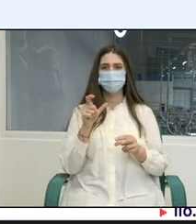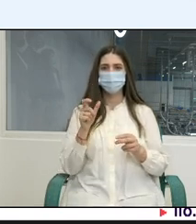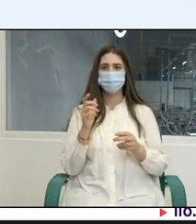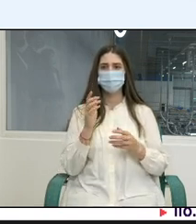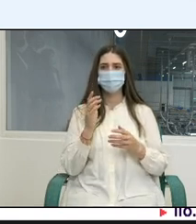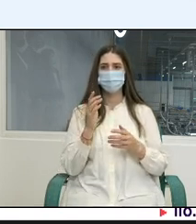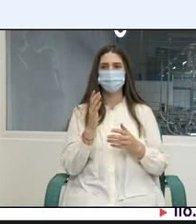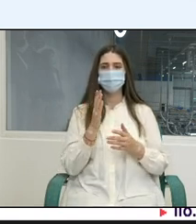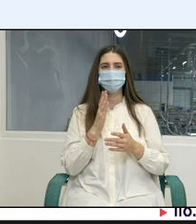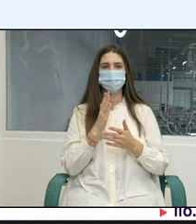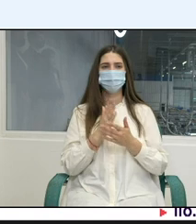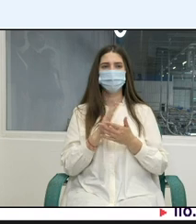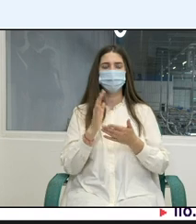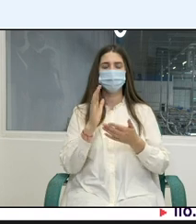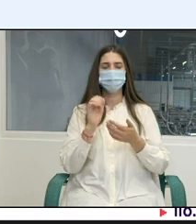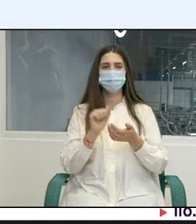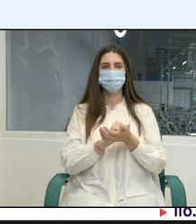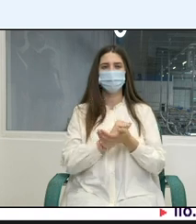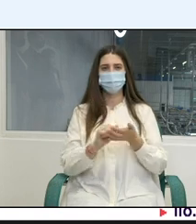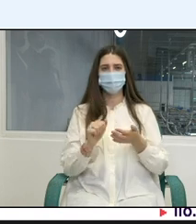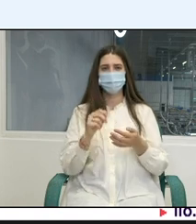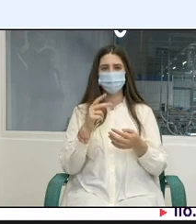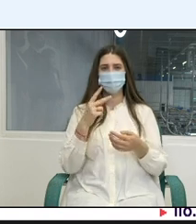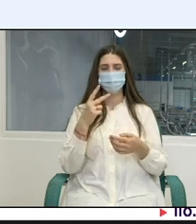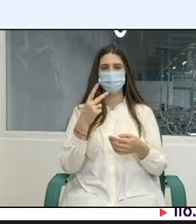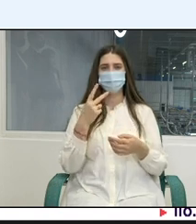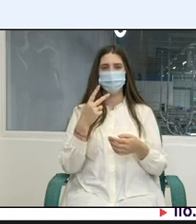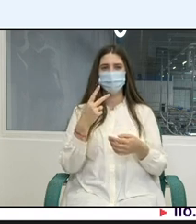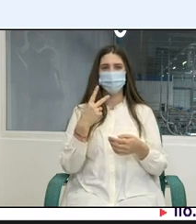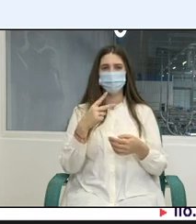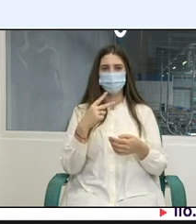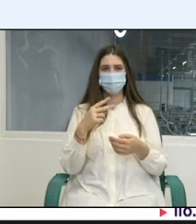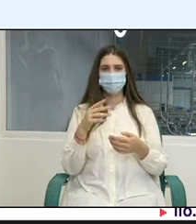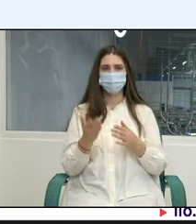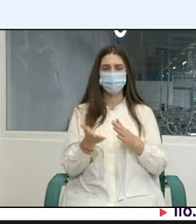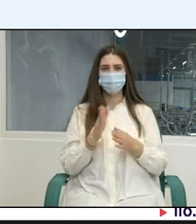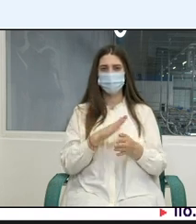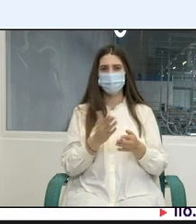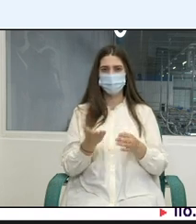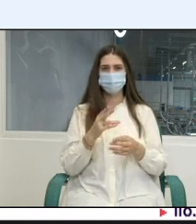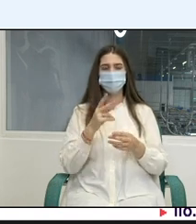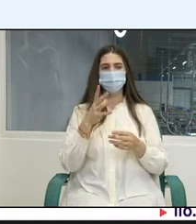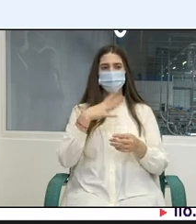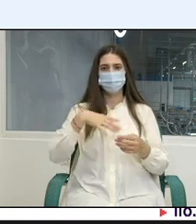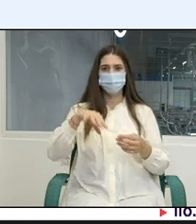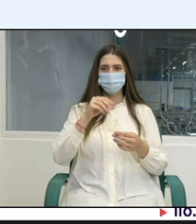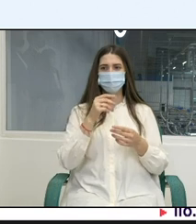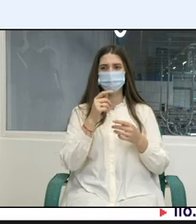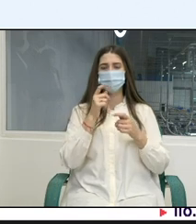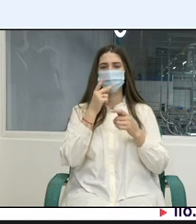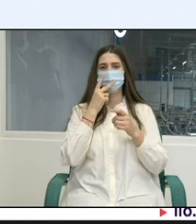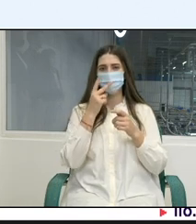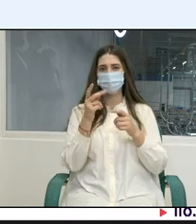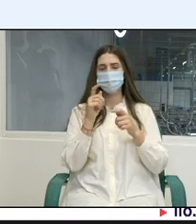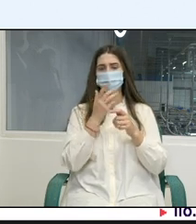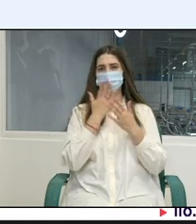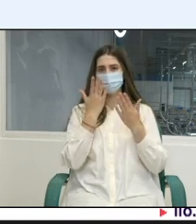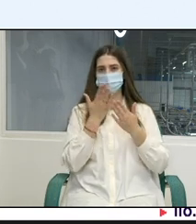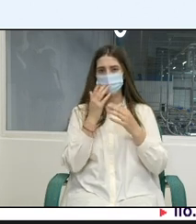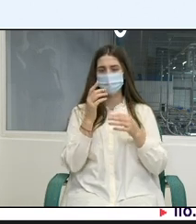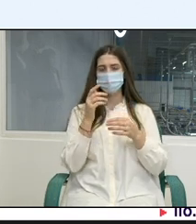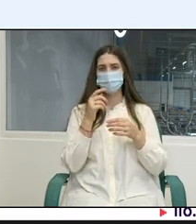20 de pagini doar și eu vă invit pe toți să studiați vă mulțumesc foarte mult pentru atenție